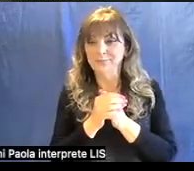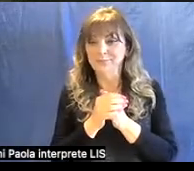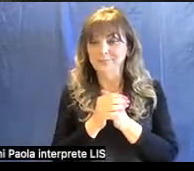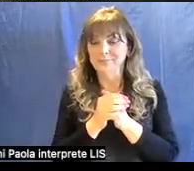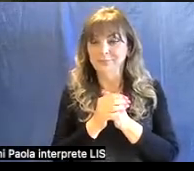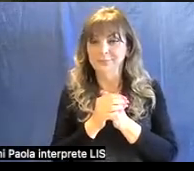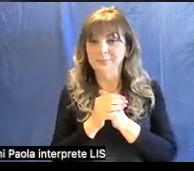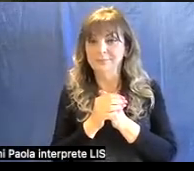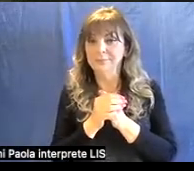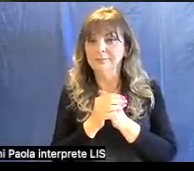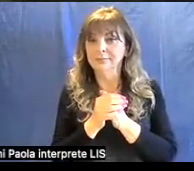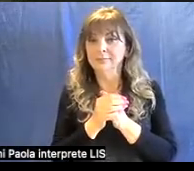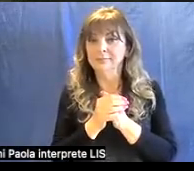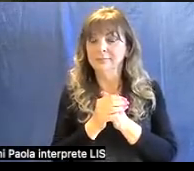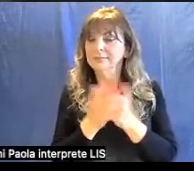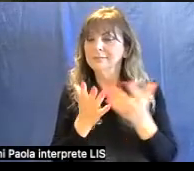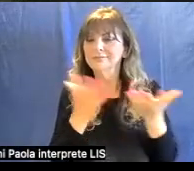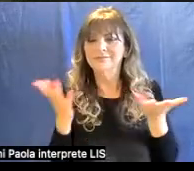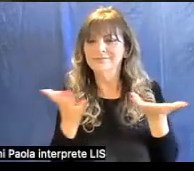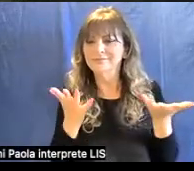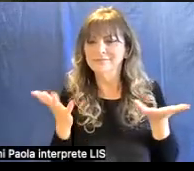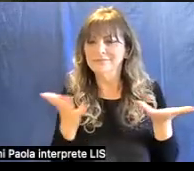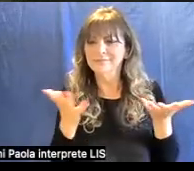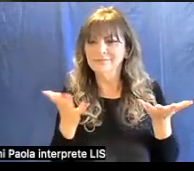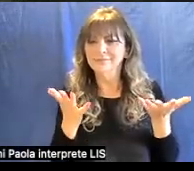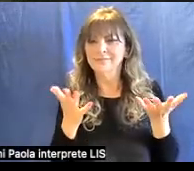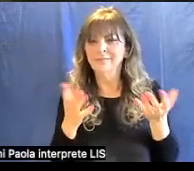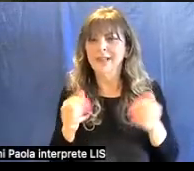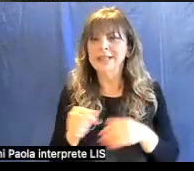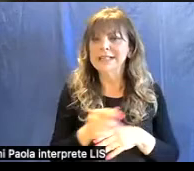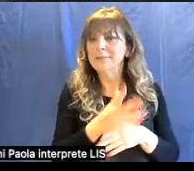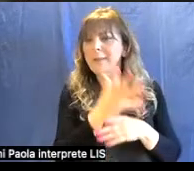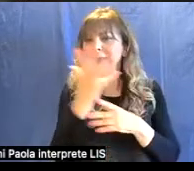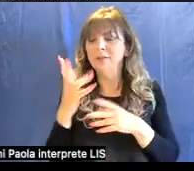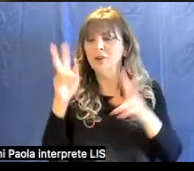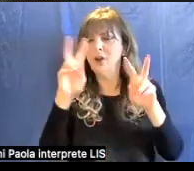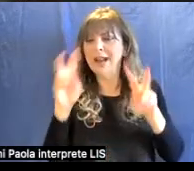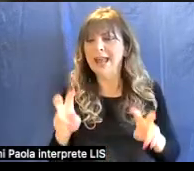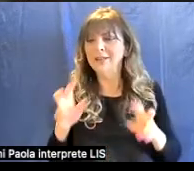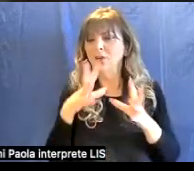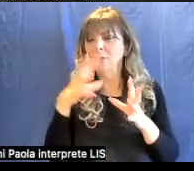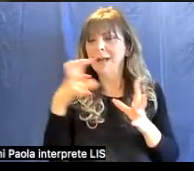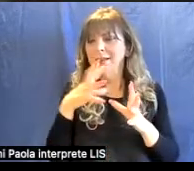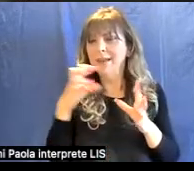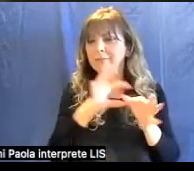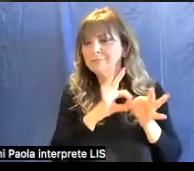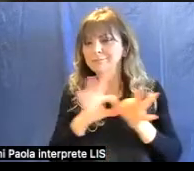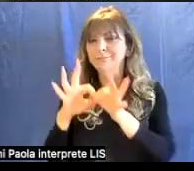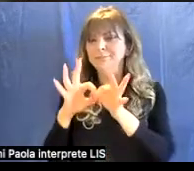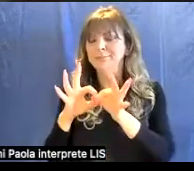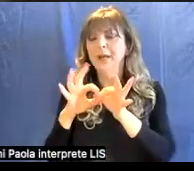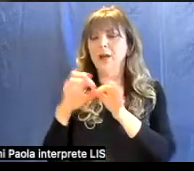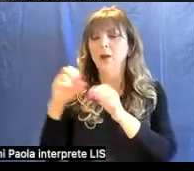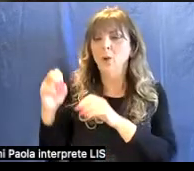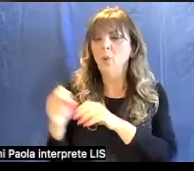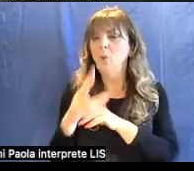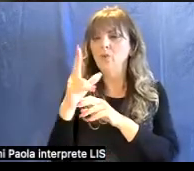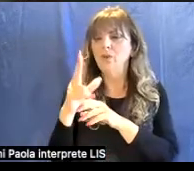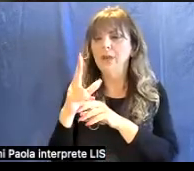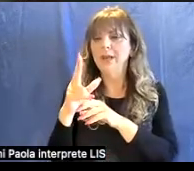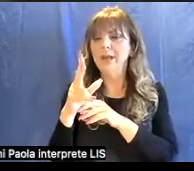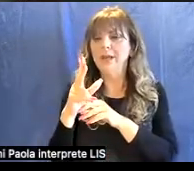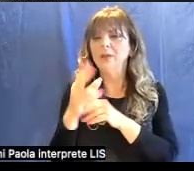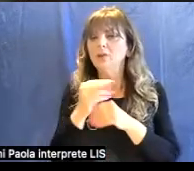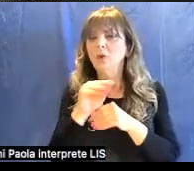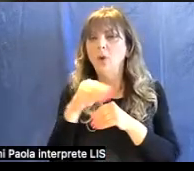porzione dello spettro elettromagnetico relativa alla luce? In questa porzione qua,